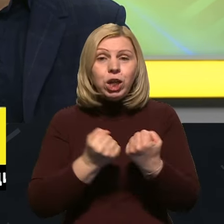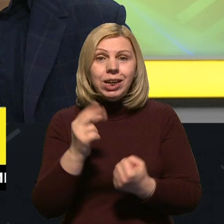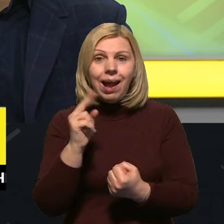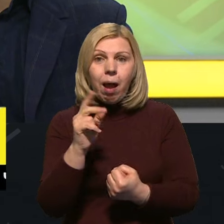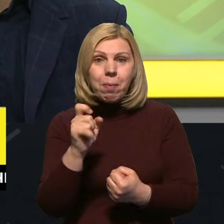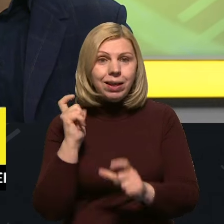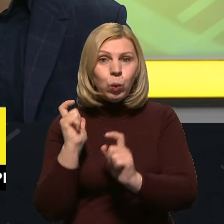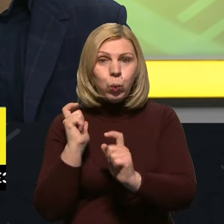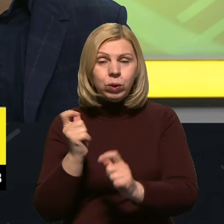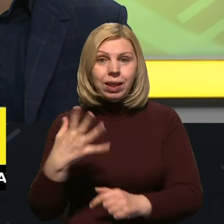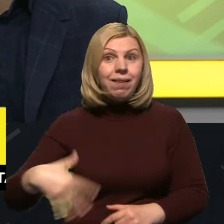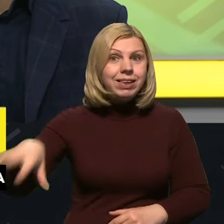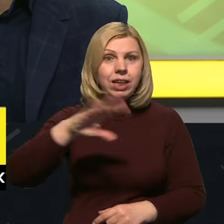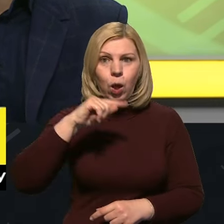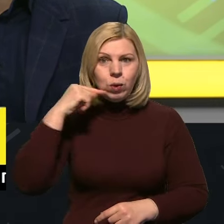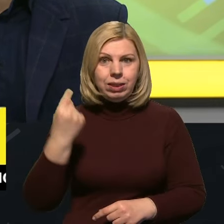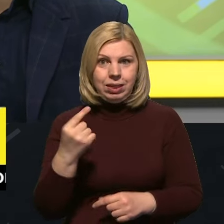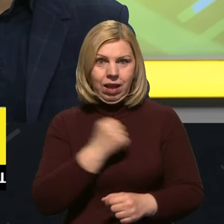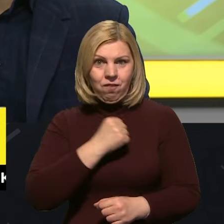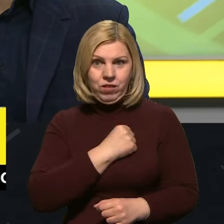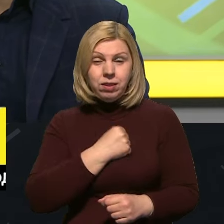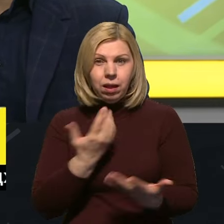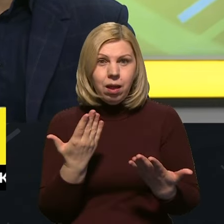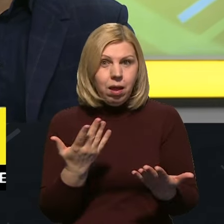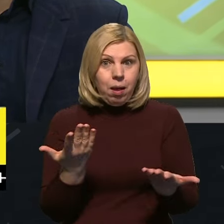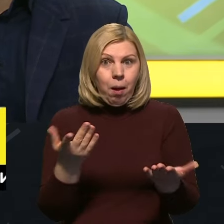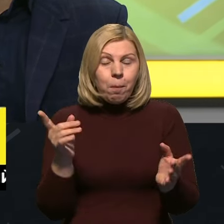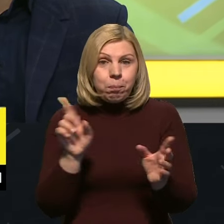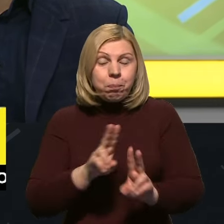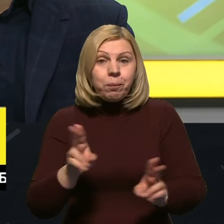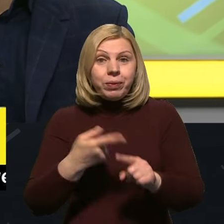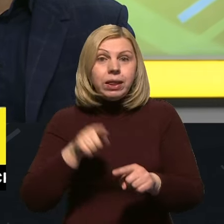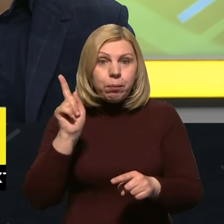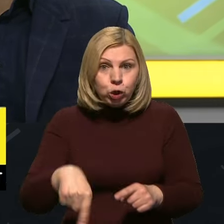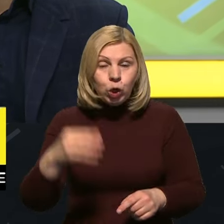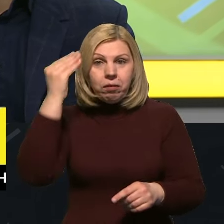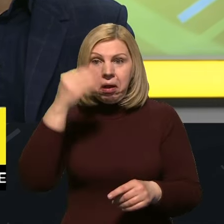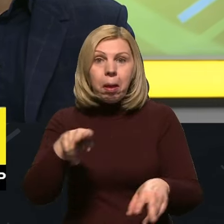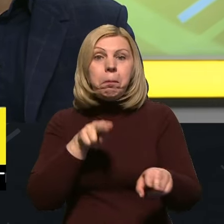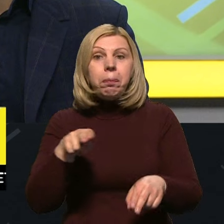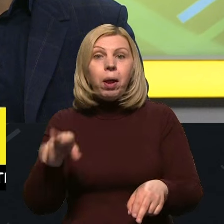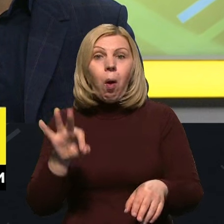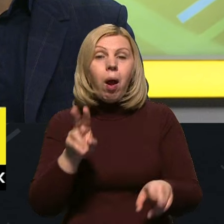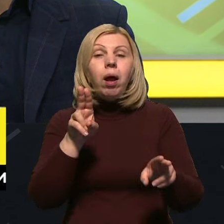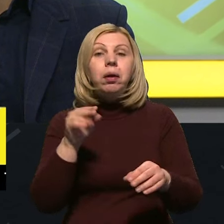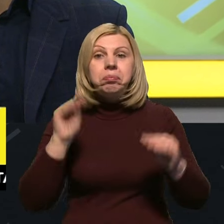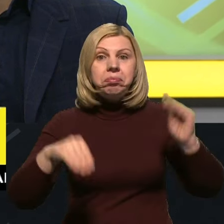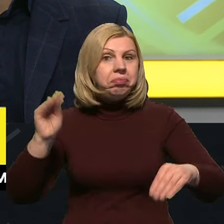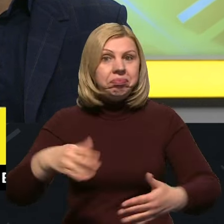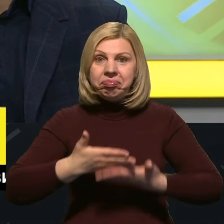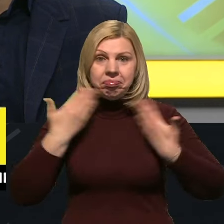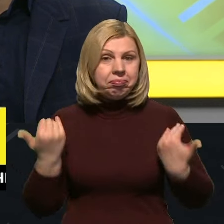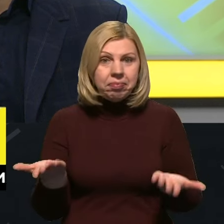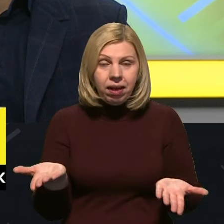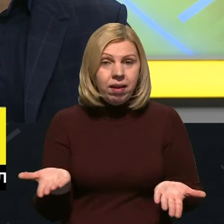вантажних для всієї російського війська, в принципі. І там також, де, виходить, не було відповідних засобів протиповітряної оборони.